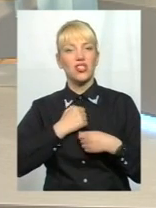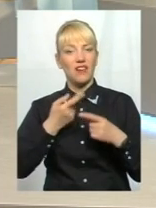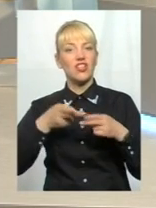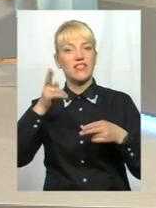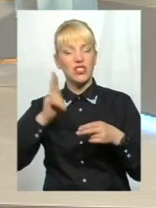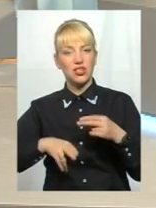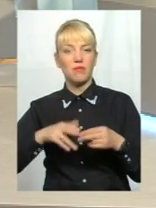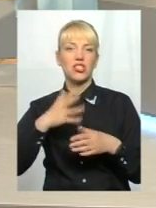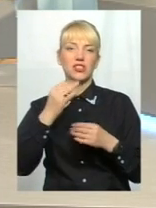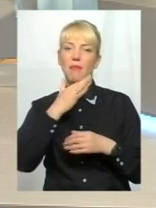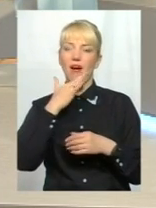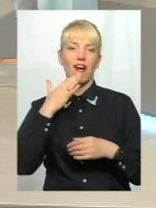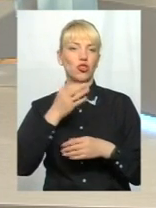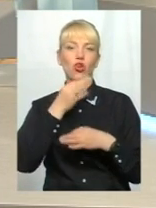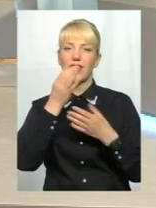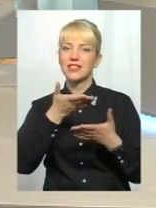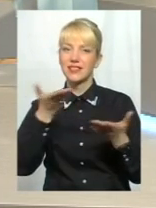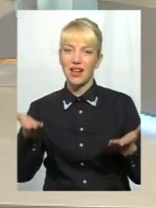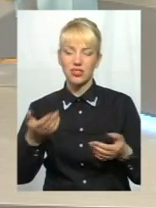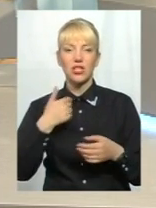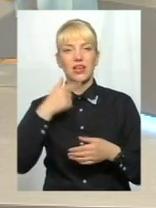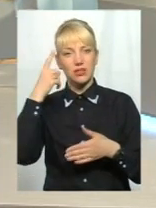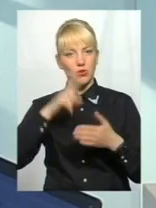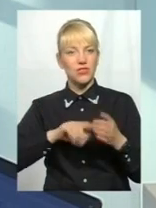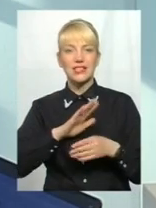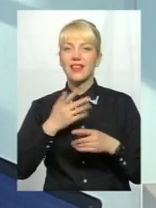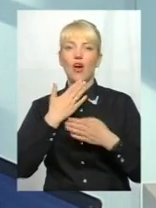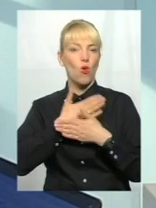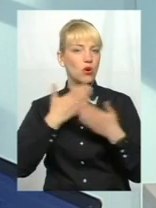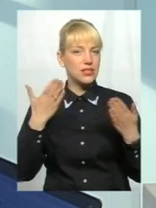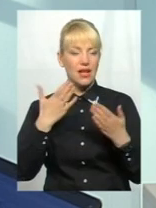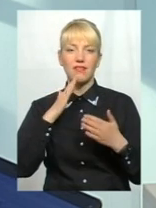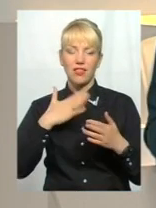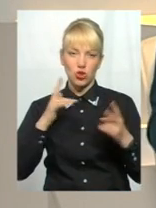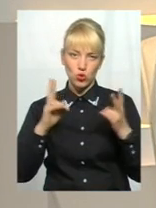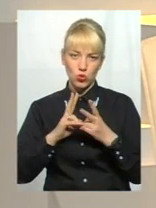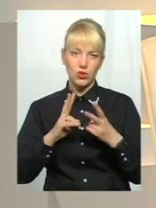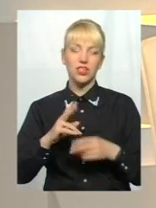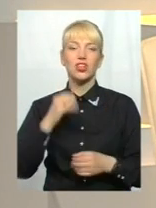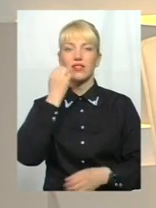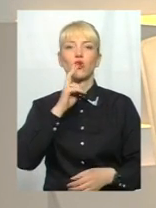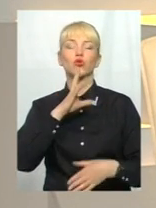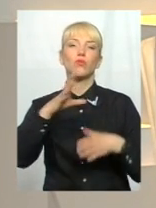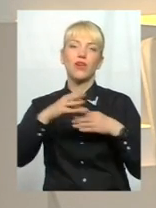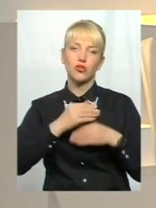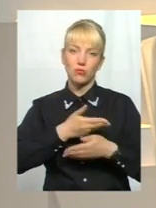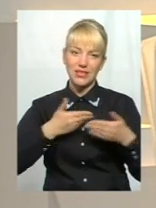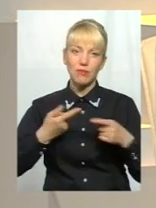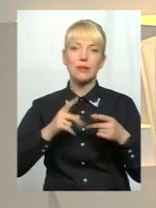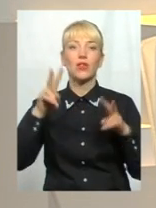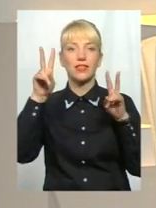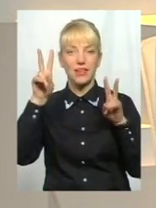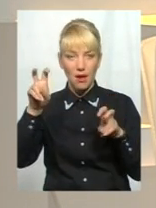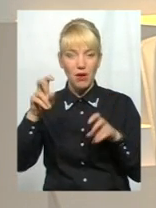ще дуже багато не сказано. Я сподіваюся, це не остання наша зустріч зі студії. Дякую всім, хто був з нами. Це була тема